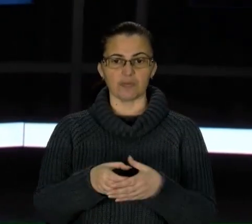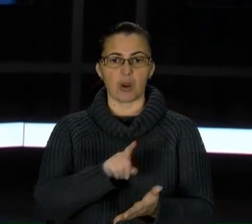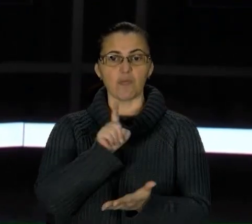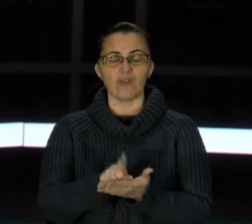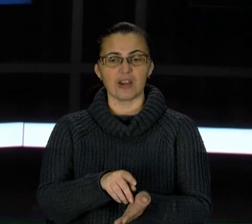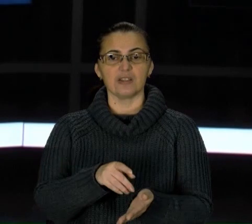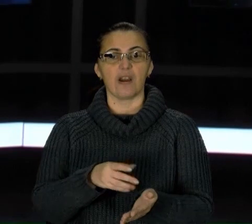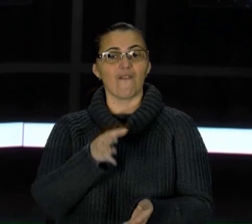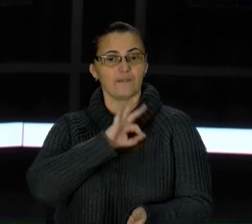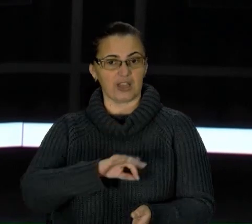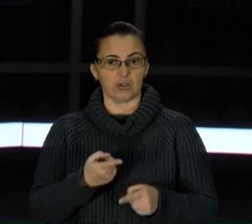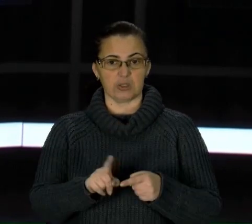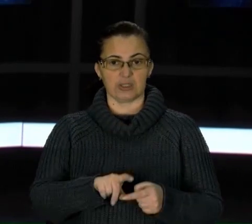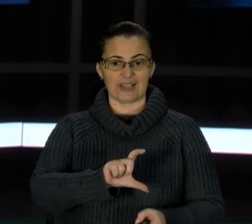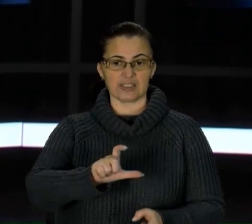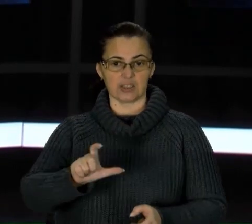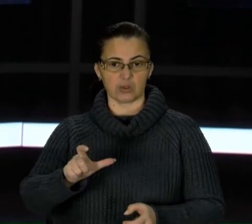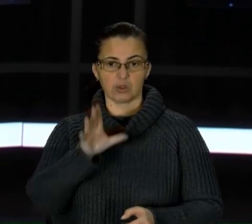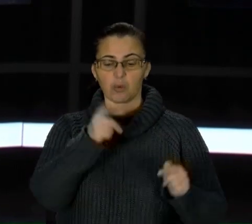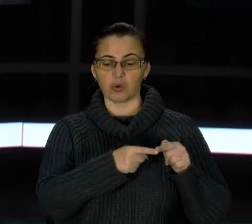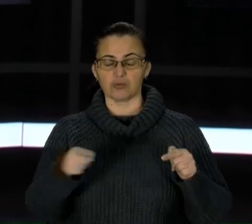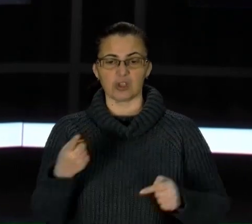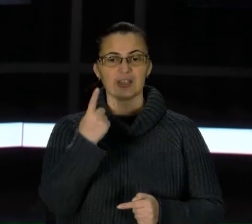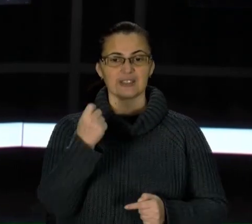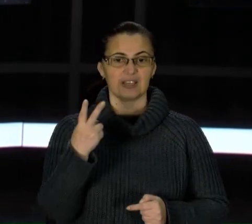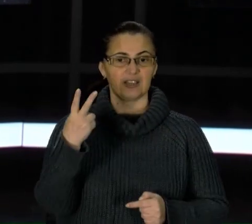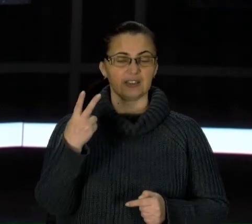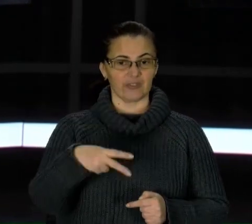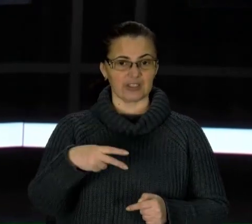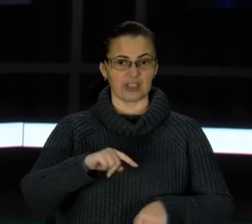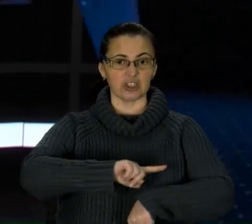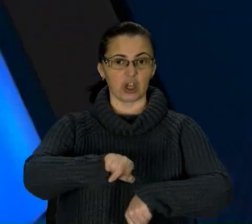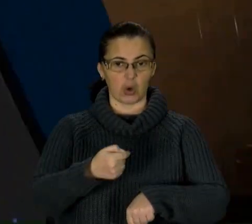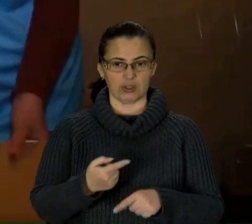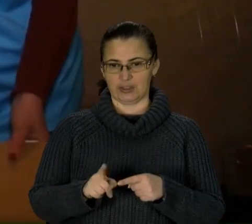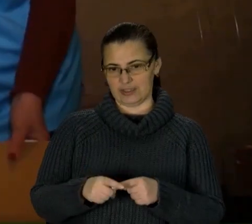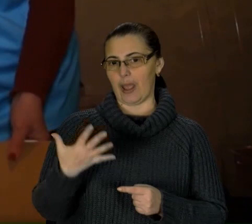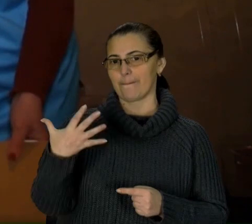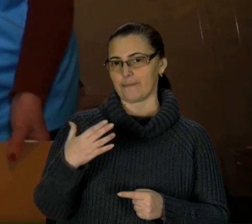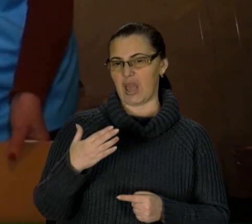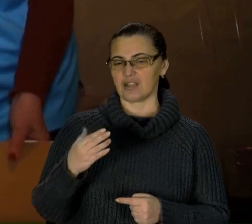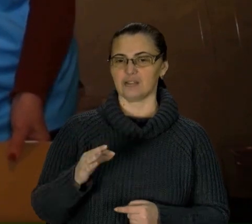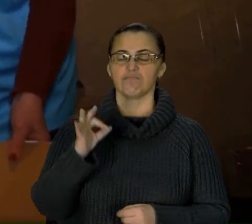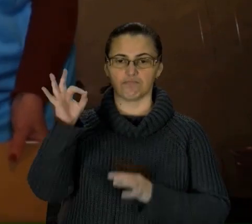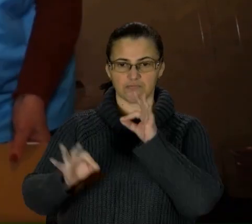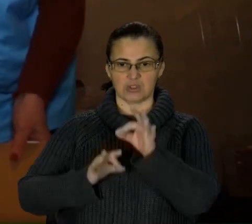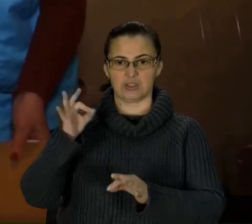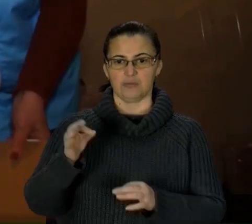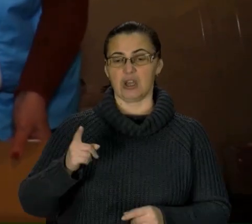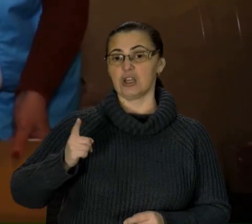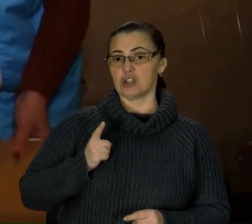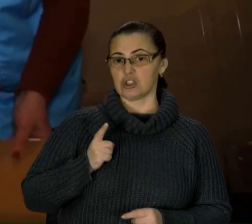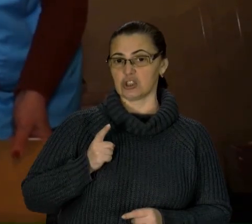отримані дози впродовж 120 годин з моменту розмороження. Це 5 діб. Чекаємо Пфайзера на Львівщині. В